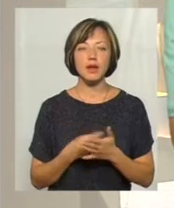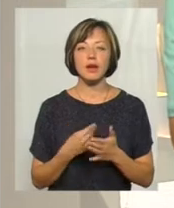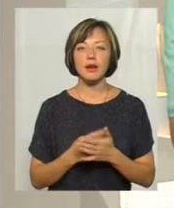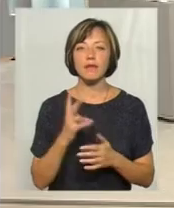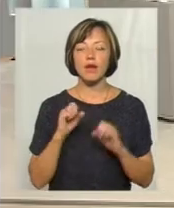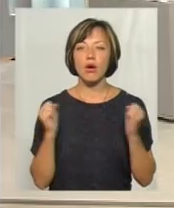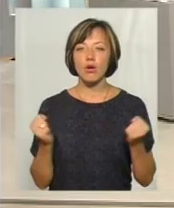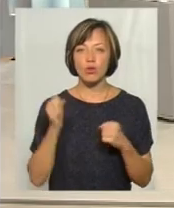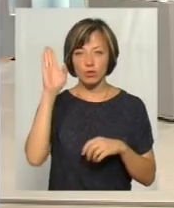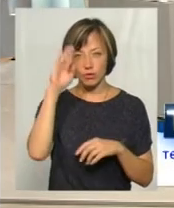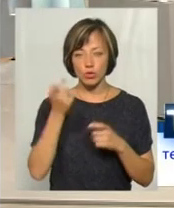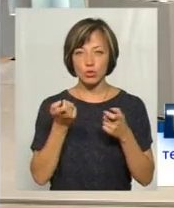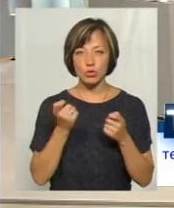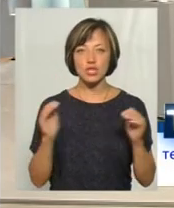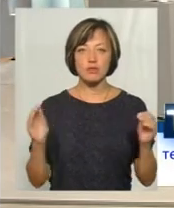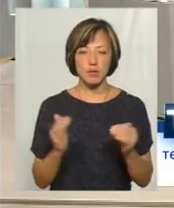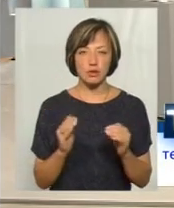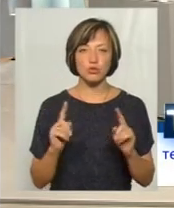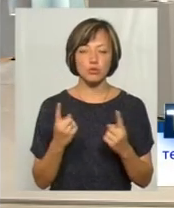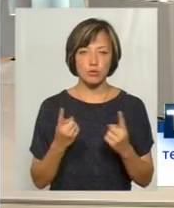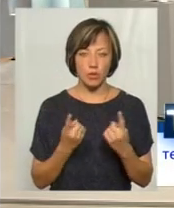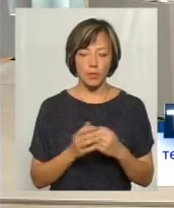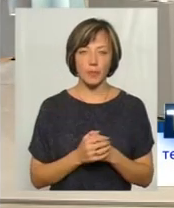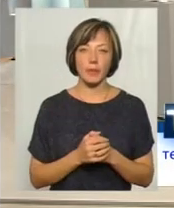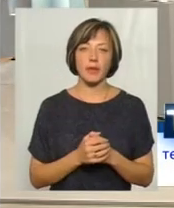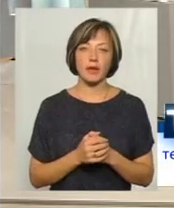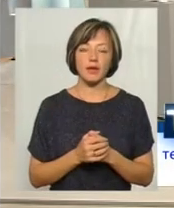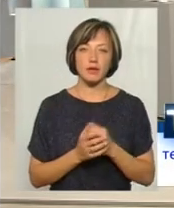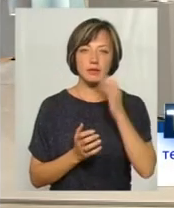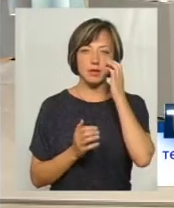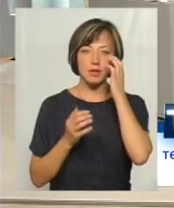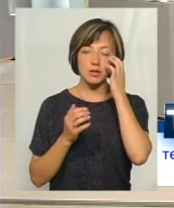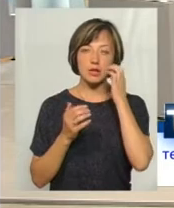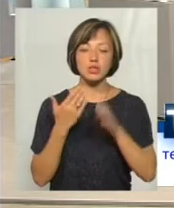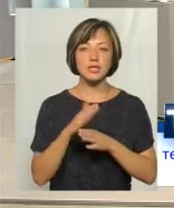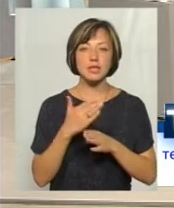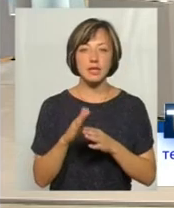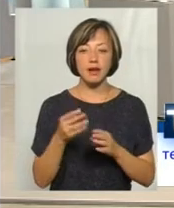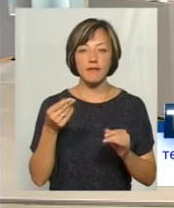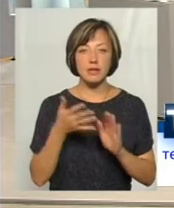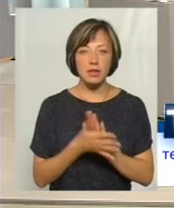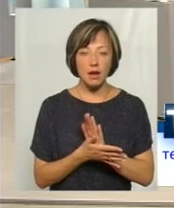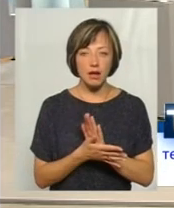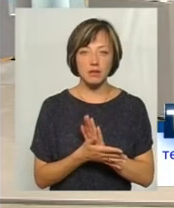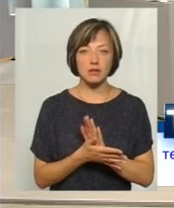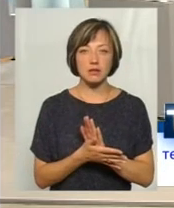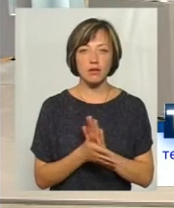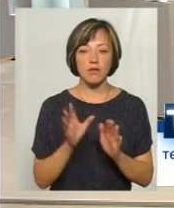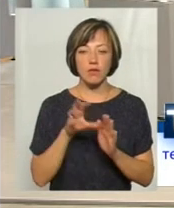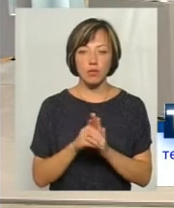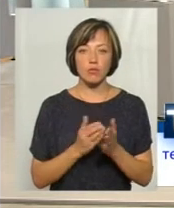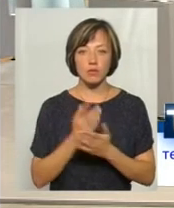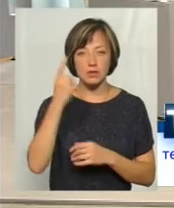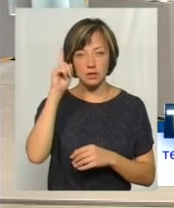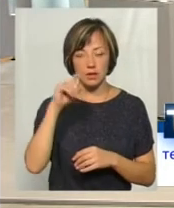трошки зменшиться. Чому? Тому що частинка витрат входила в послугу. Ви всі